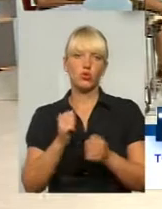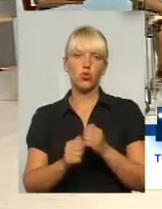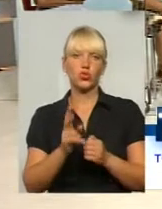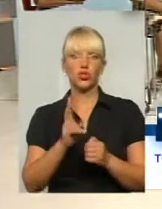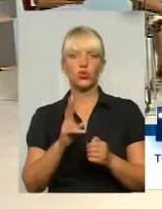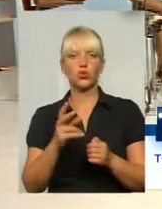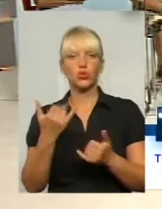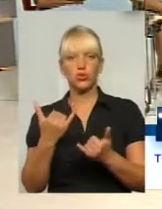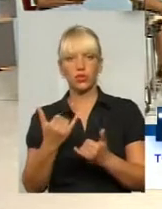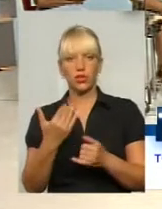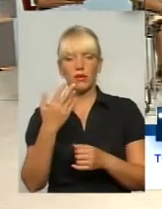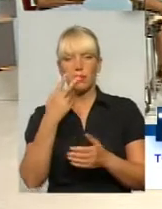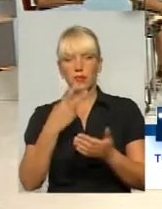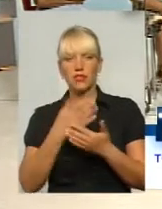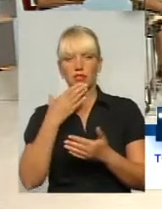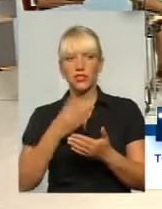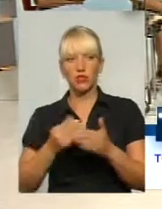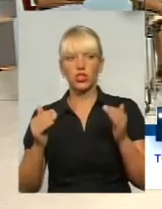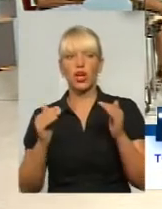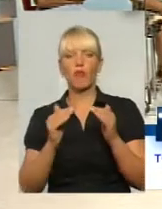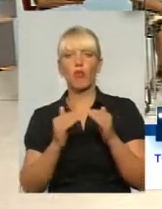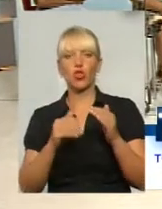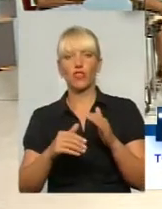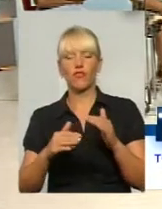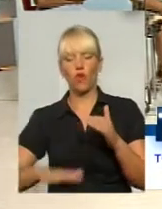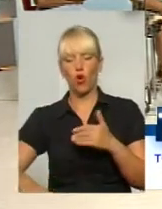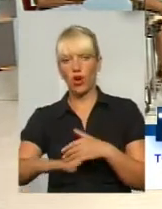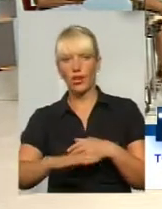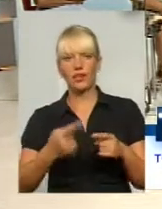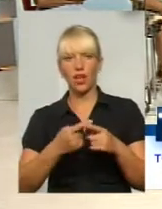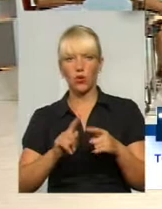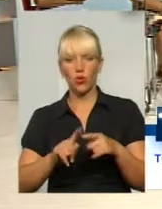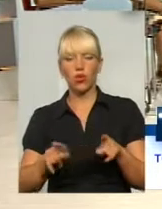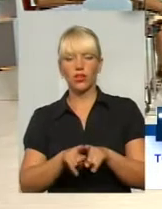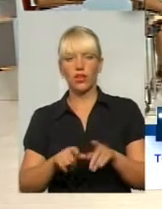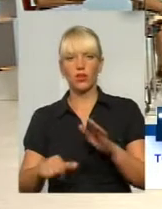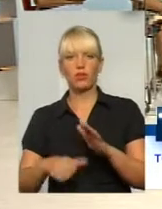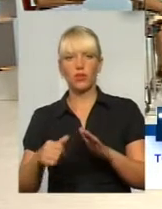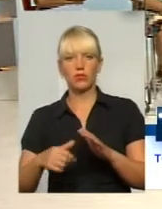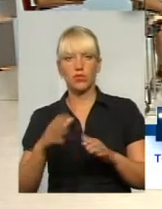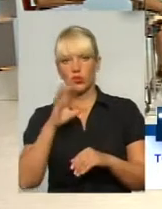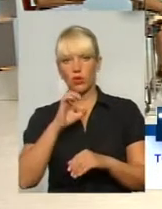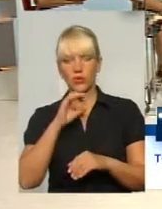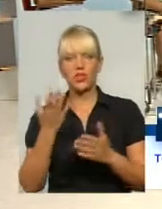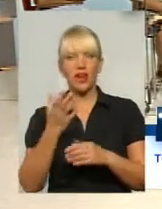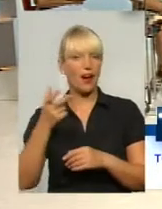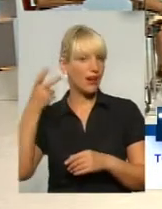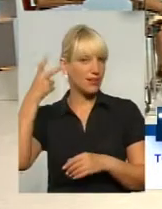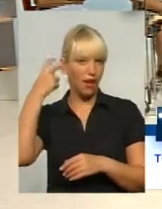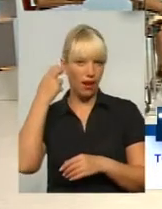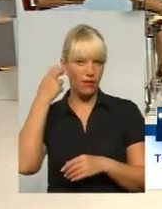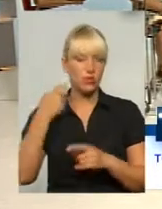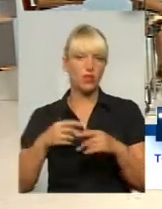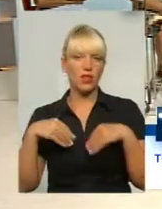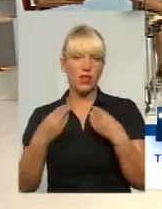сьогодні бачить у дворі своєму таку безпольтурну собачку, особливо яка з кліпсою, надав якусь